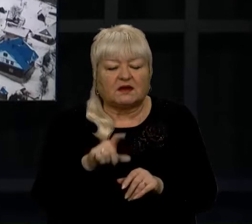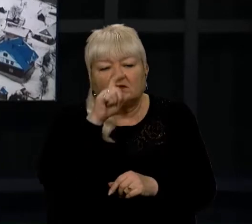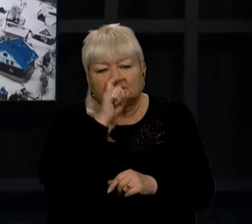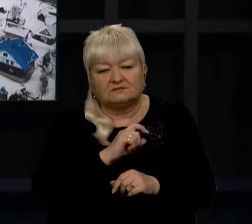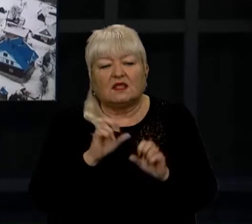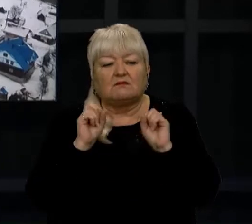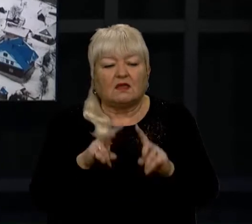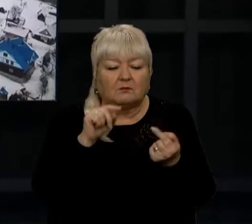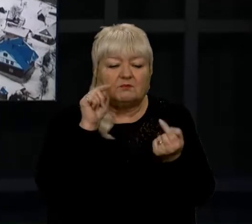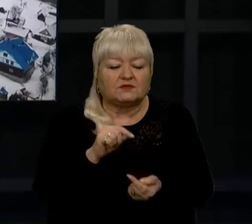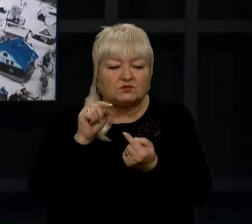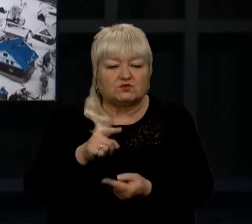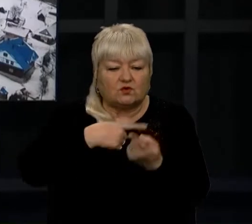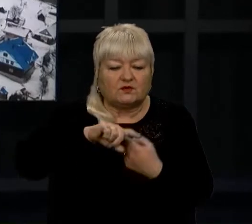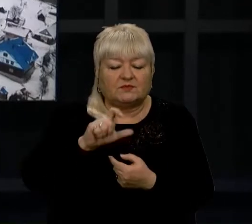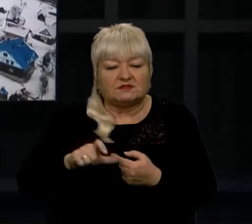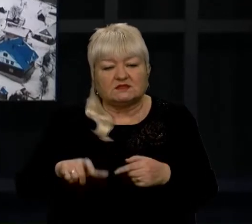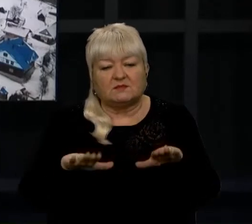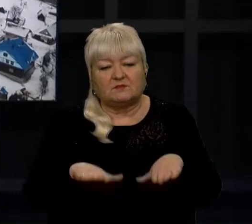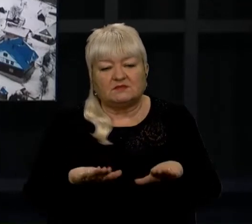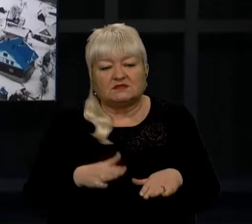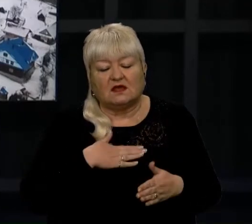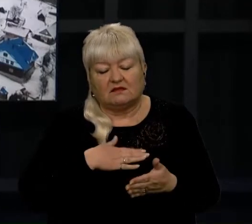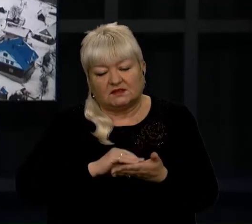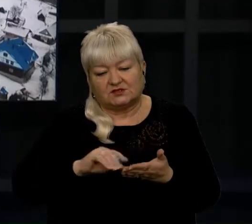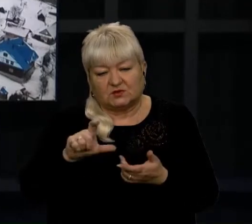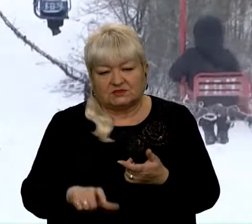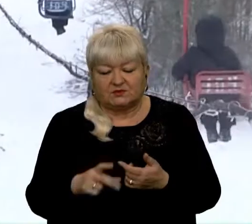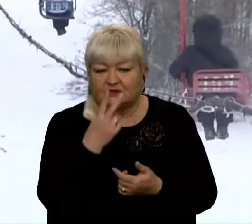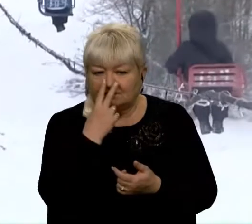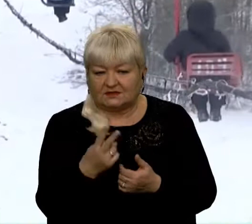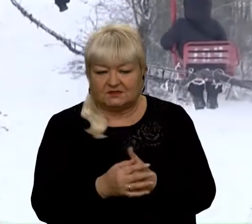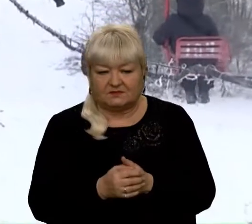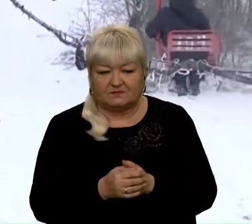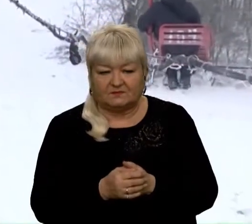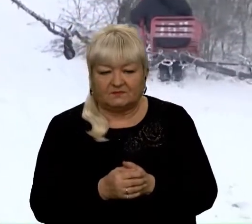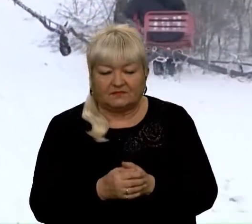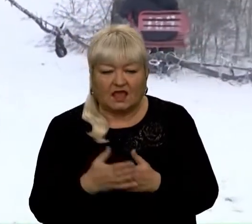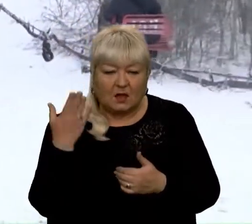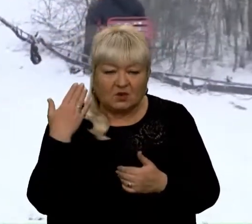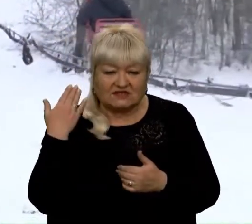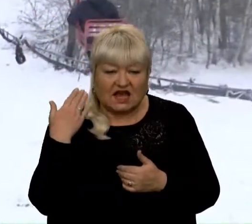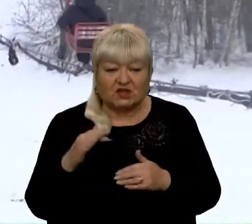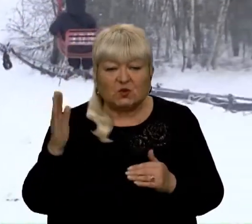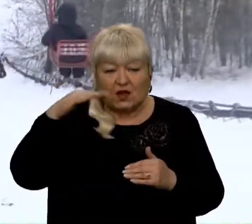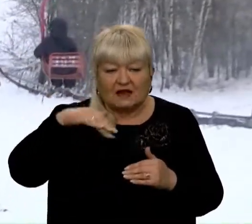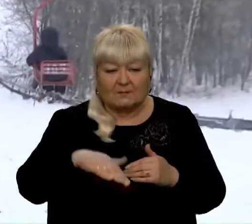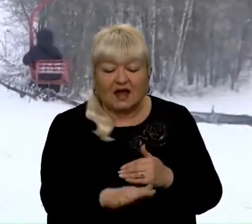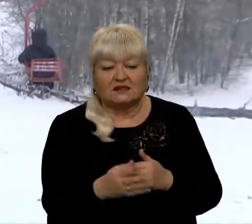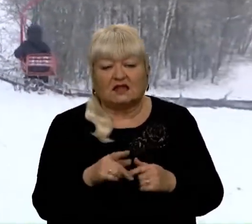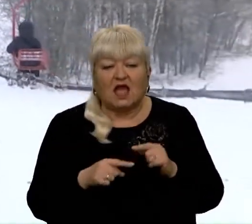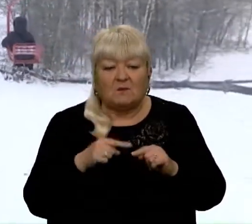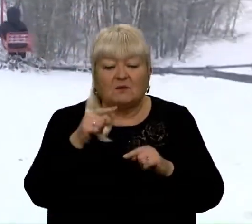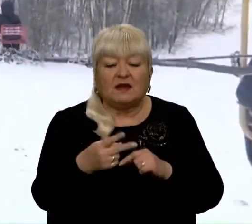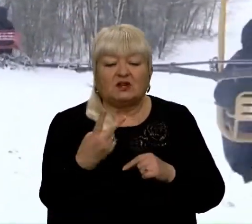пристосовуються бізнесмени і місцеві, Діана Буткевич вивідувала. Позаду мене Карпати, а попереду два тижні